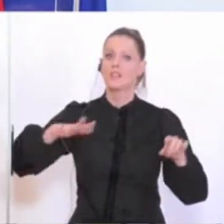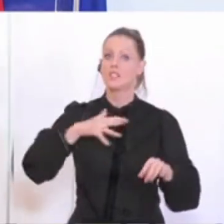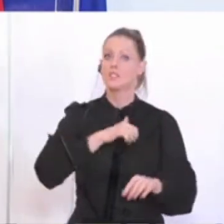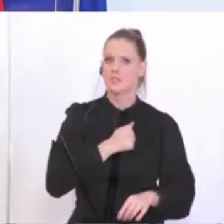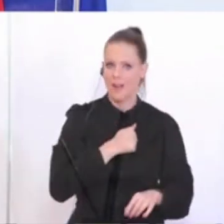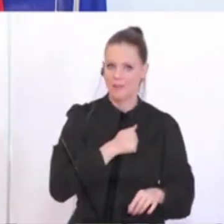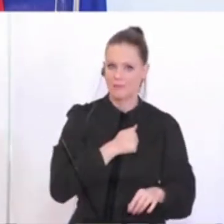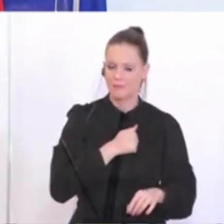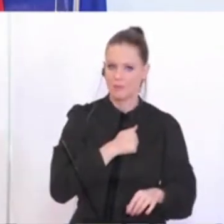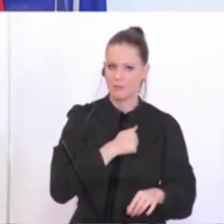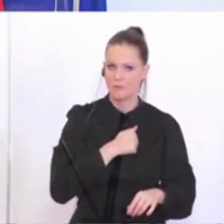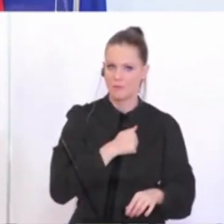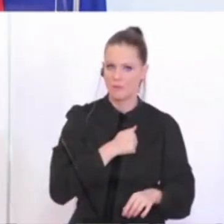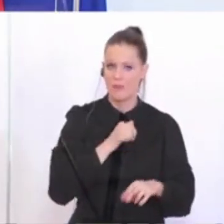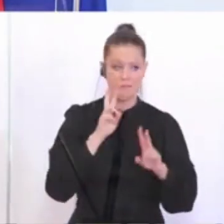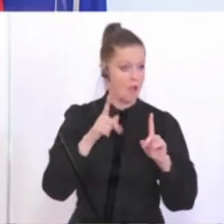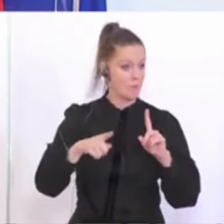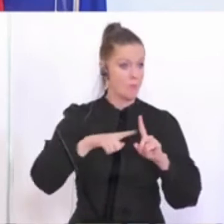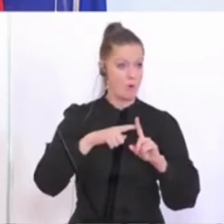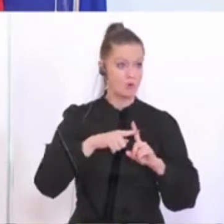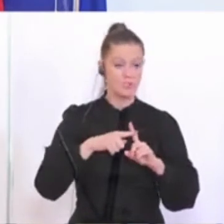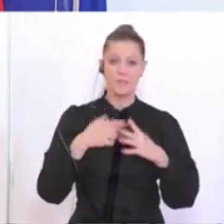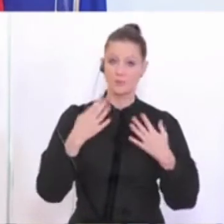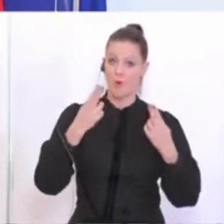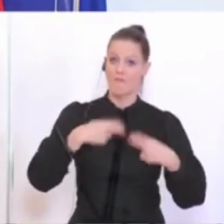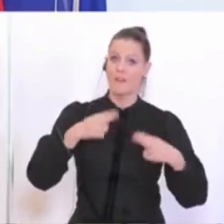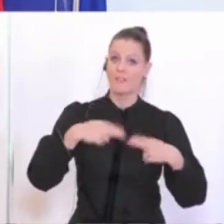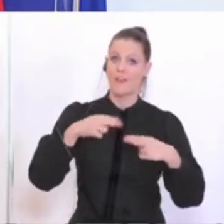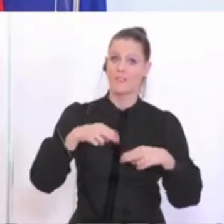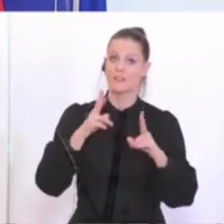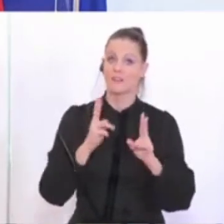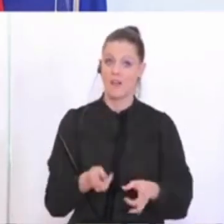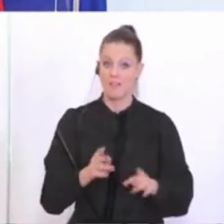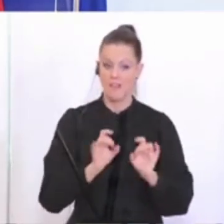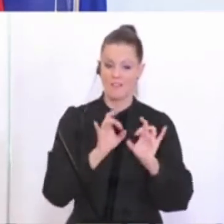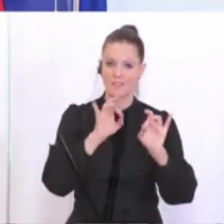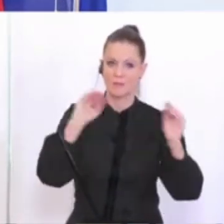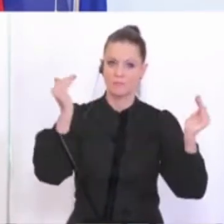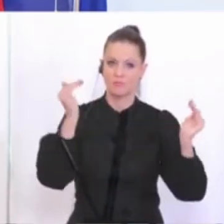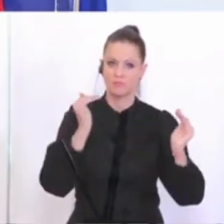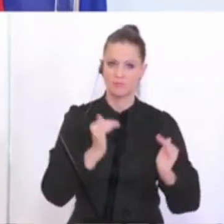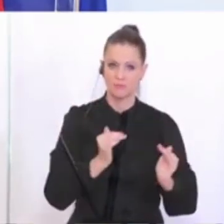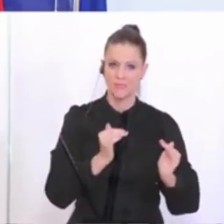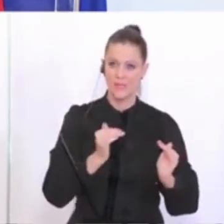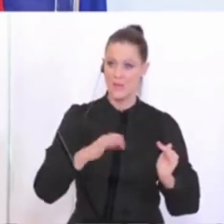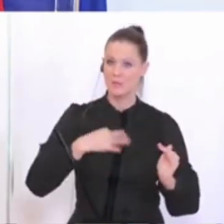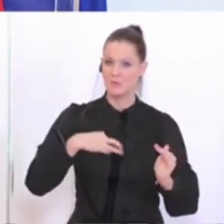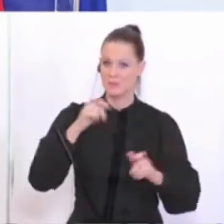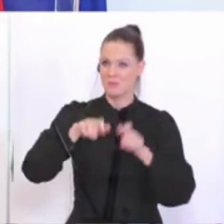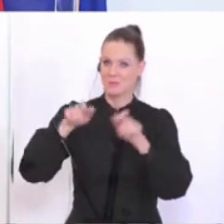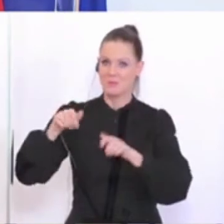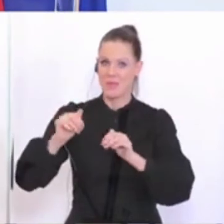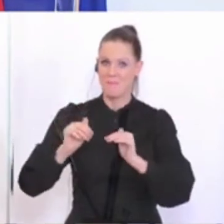wenn wir sehen, dass wir tatsächlich diesen positiven Trend fortsetzen können, dass wir weniger Infektionen haben als Gott sei Dank genesene Menschen,